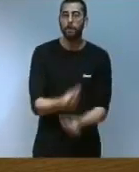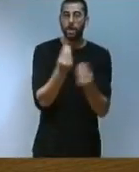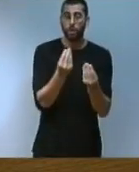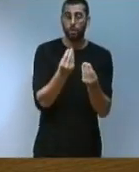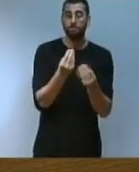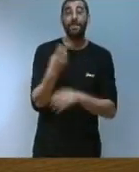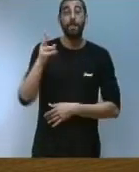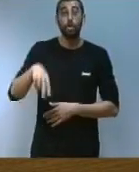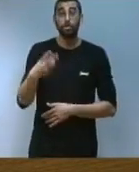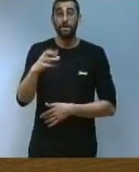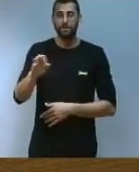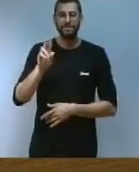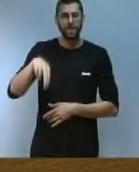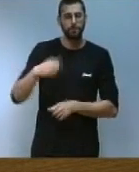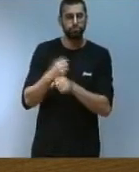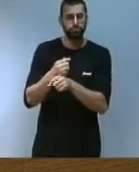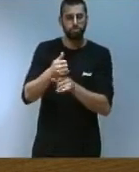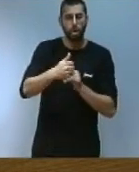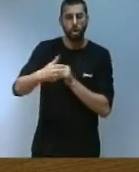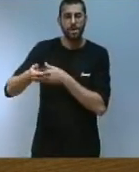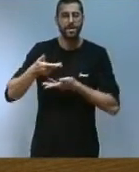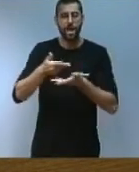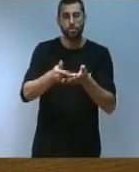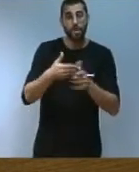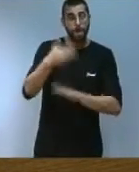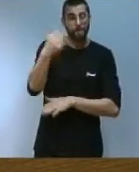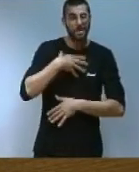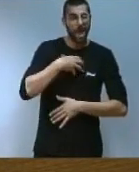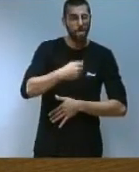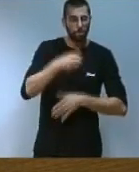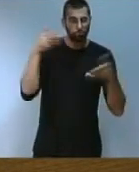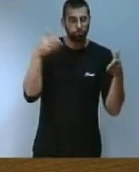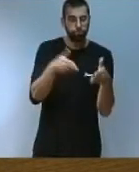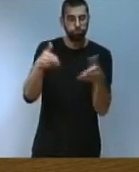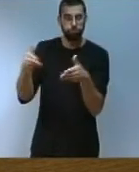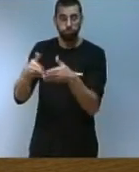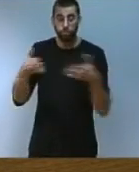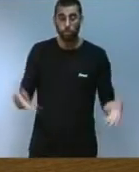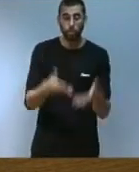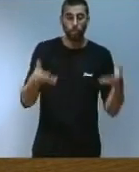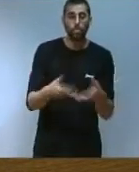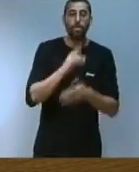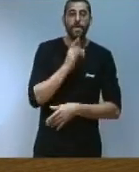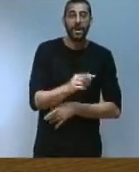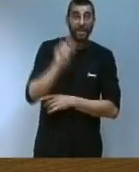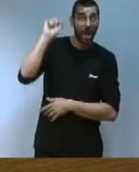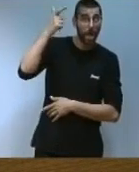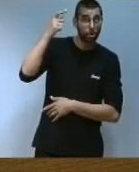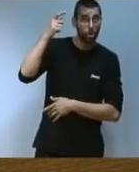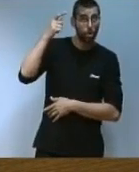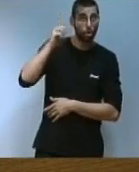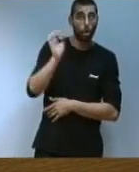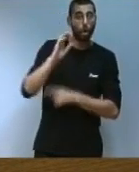2020 estem treballant en una nova línia d'ajudes dirigides als ajuntaments per a la generació d'energia fotovoltaica o energies mini